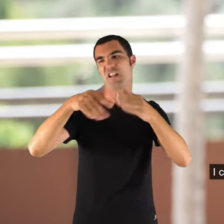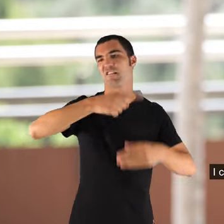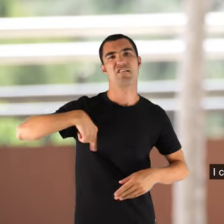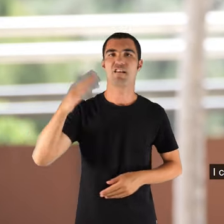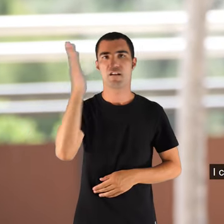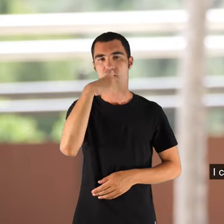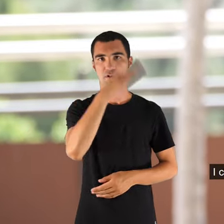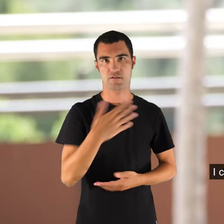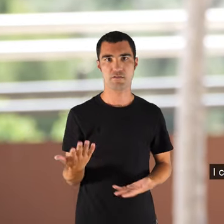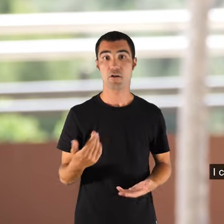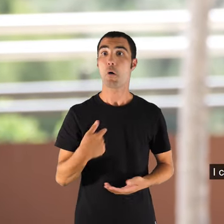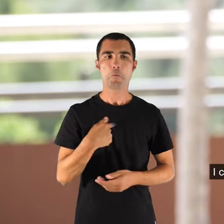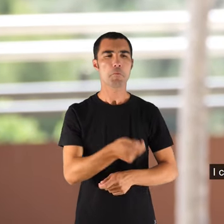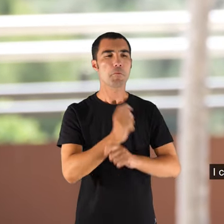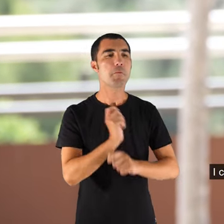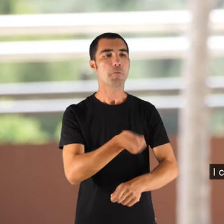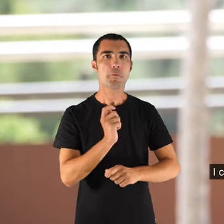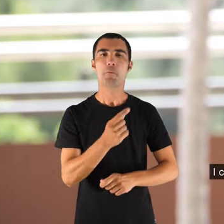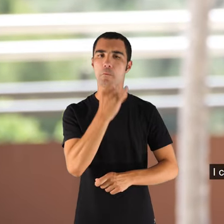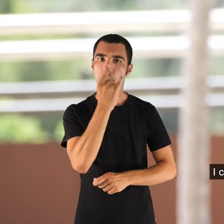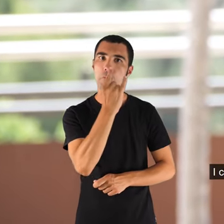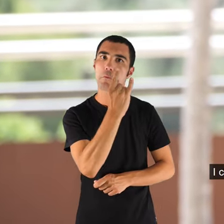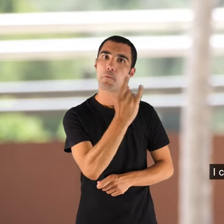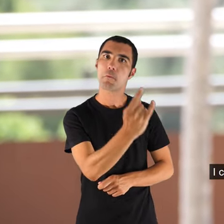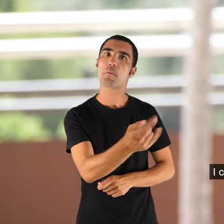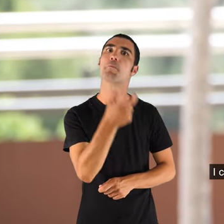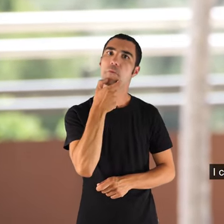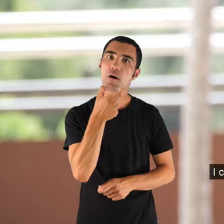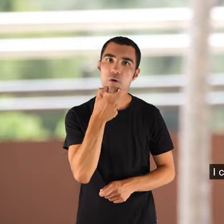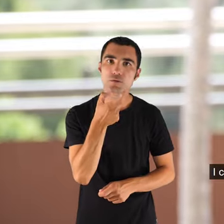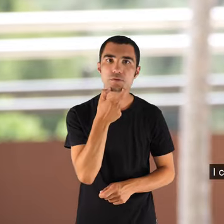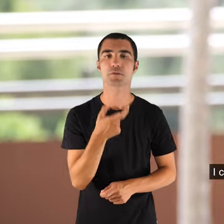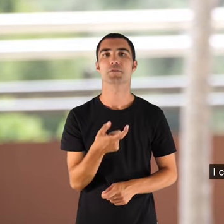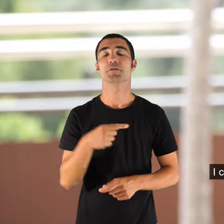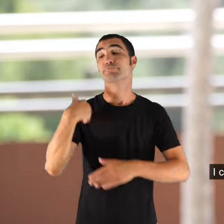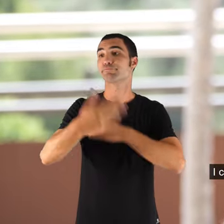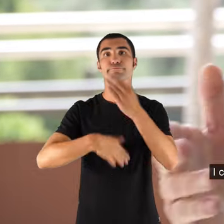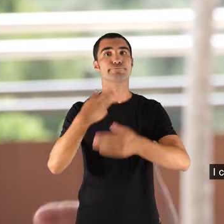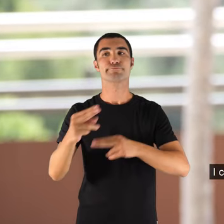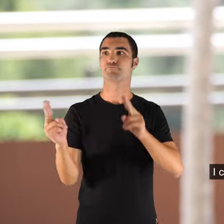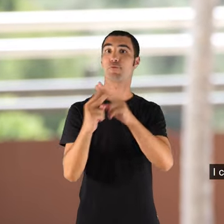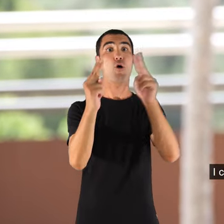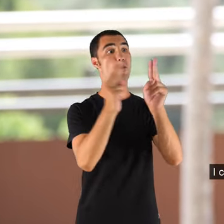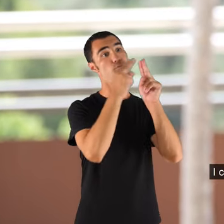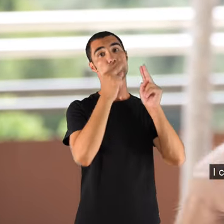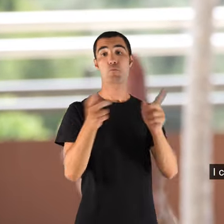I, clar, em va agradar això de pescar. Llavors, pel que sigui, em vaig conèixer calcú d'esport